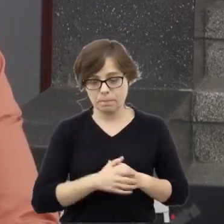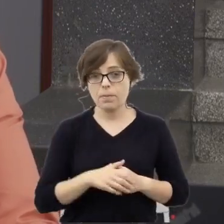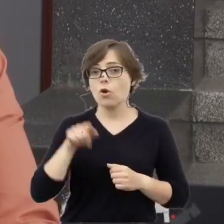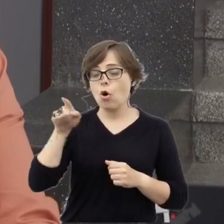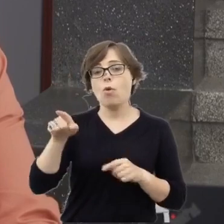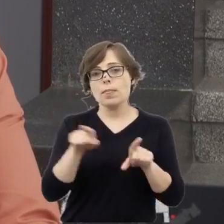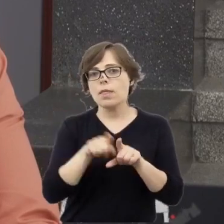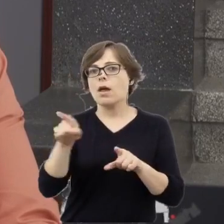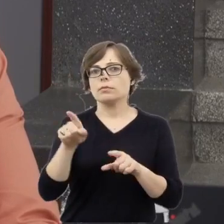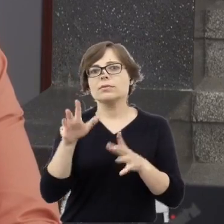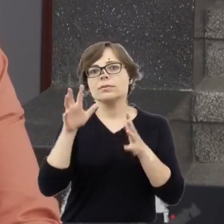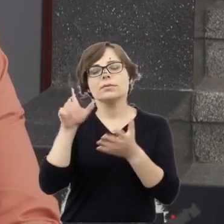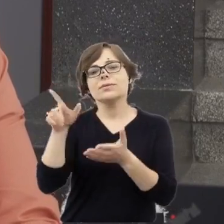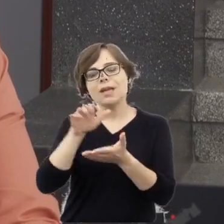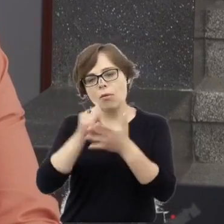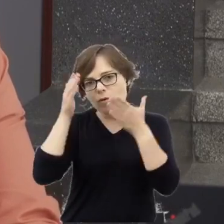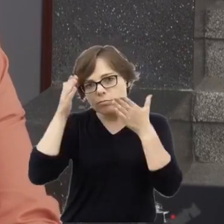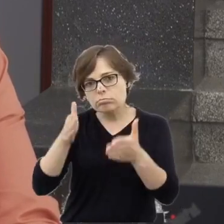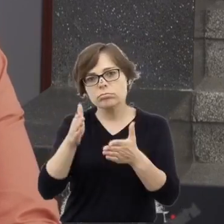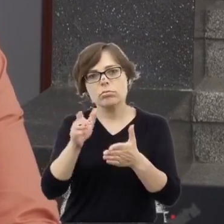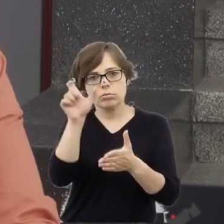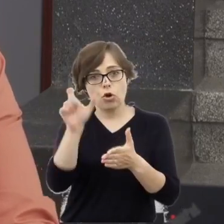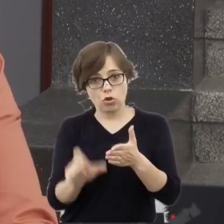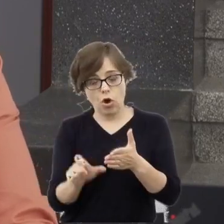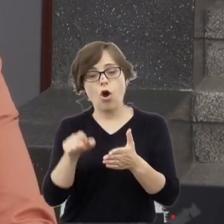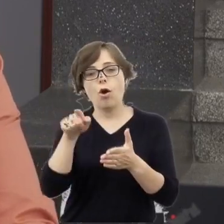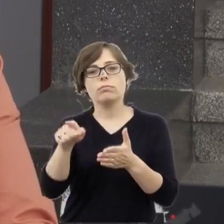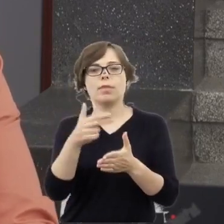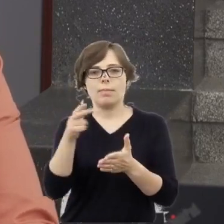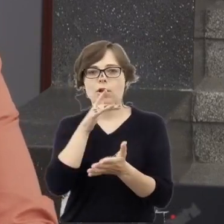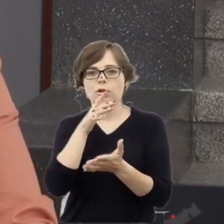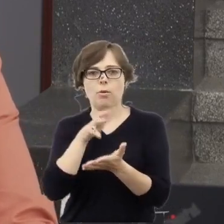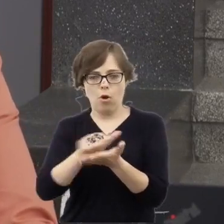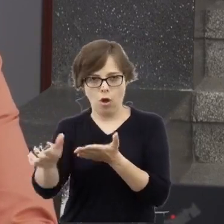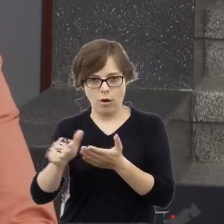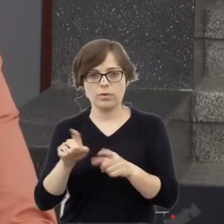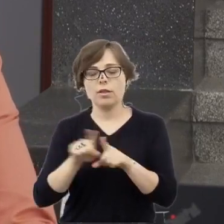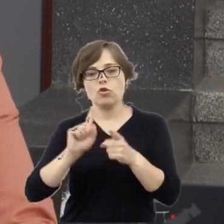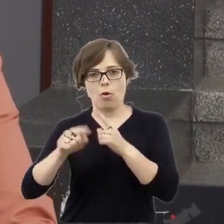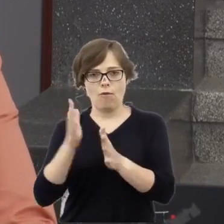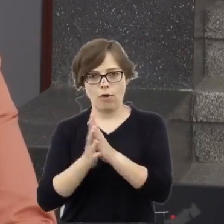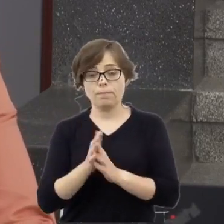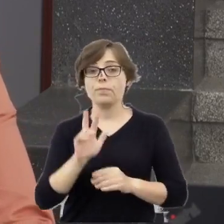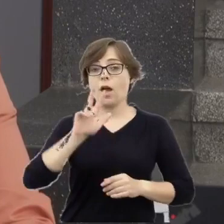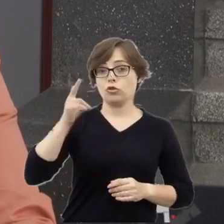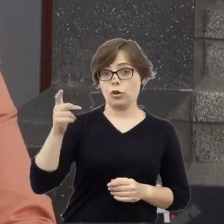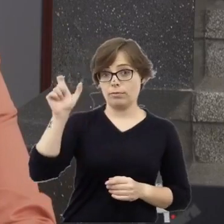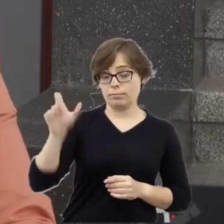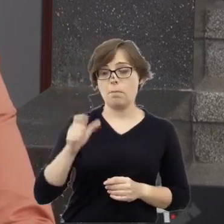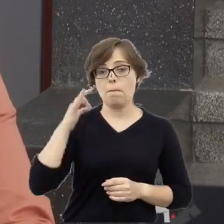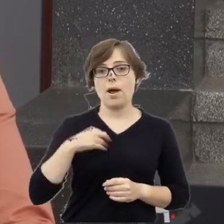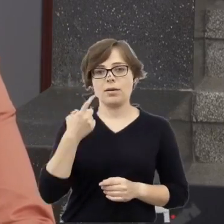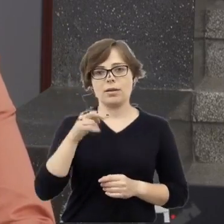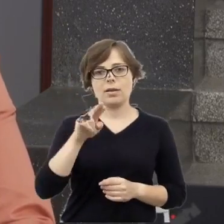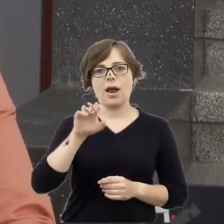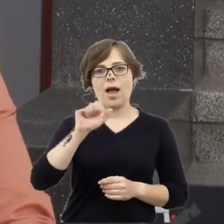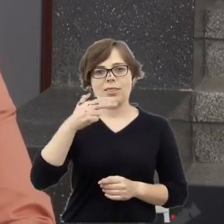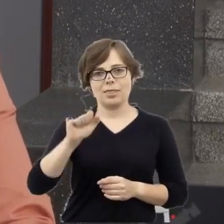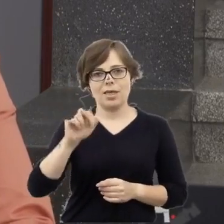Holokaustu i powojnia. I naszą trzecią rozmówczynią jest pani dr Anna Rozner,